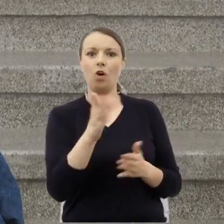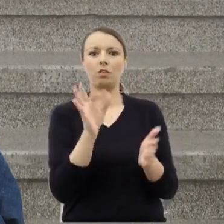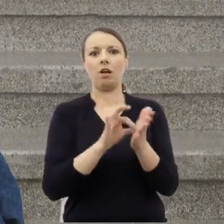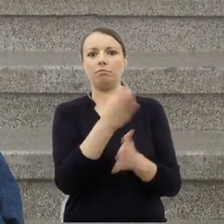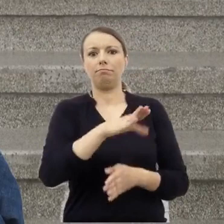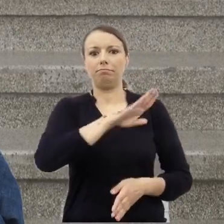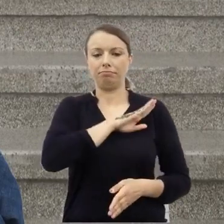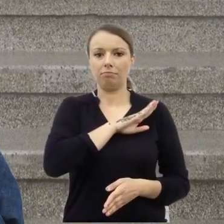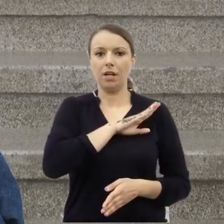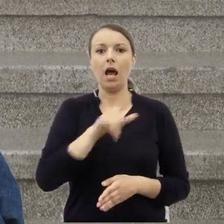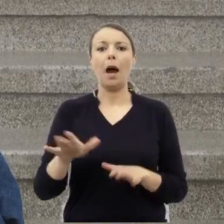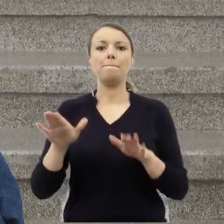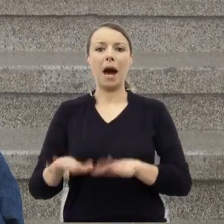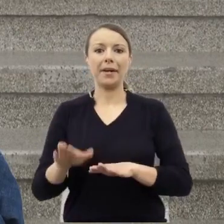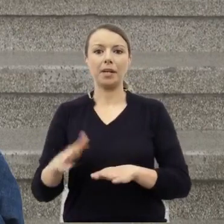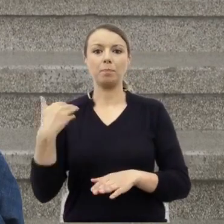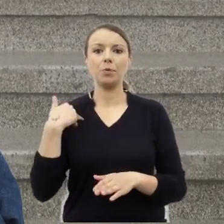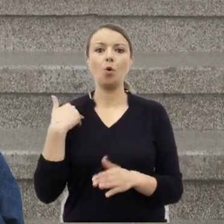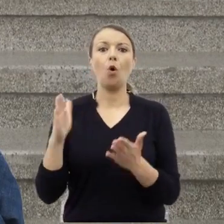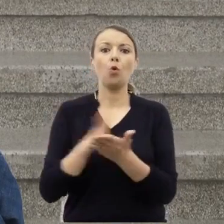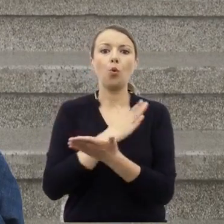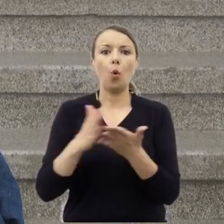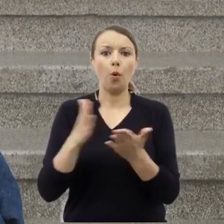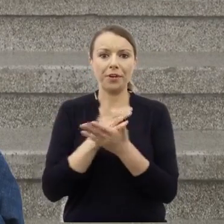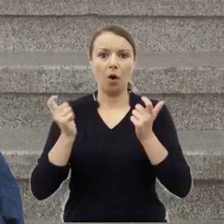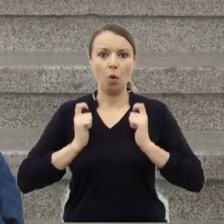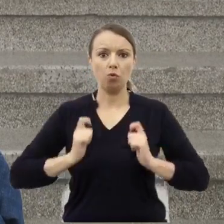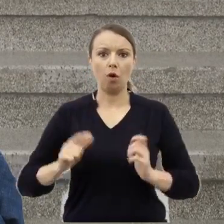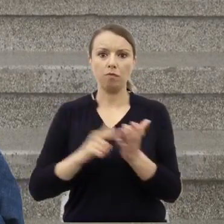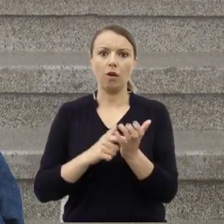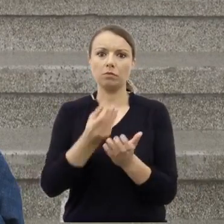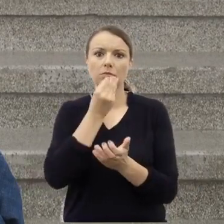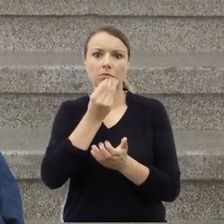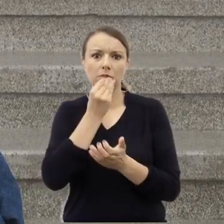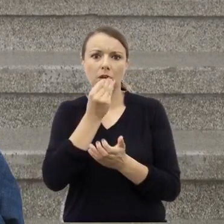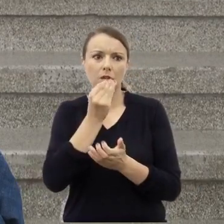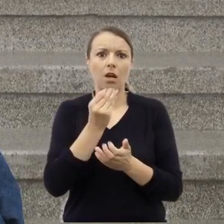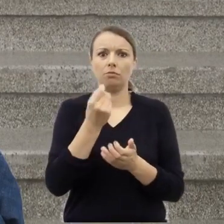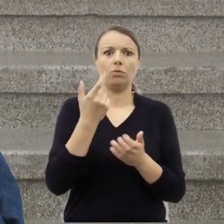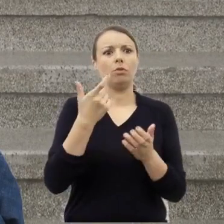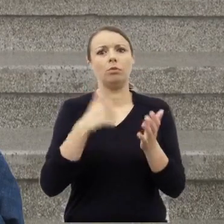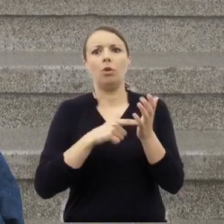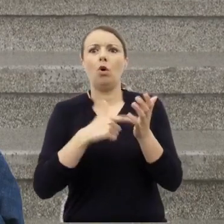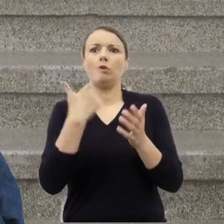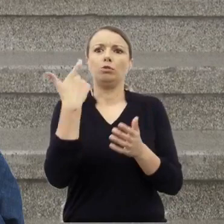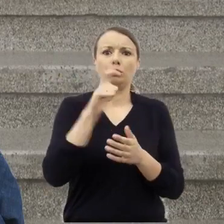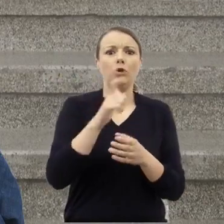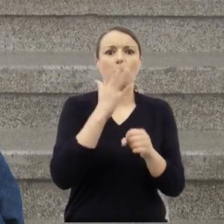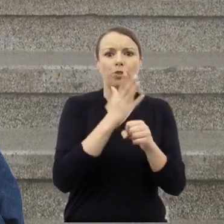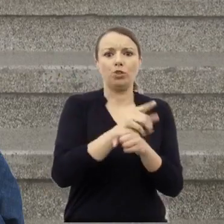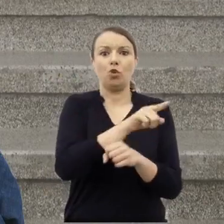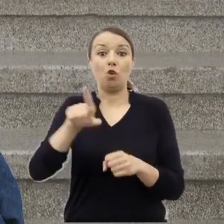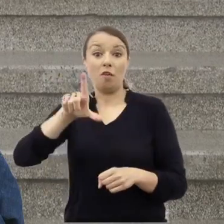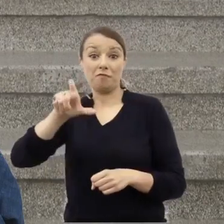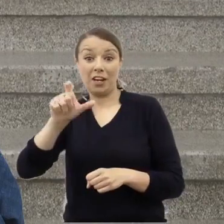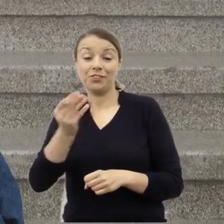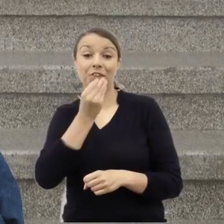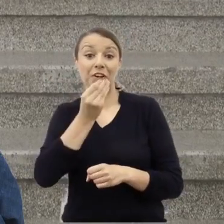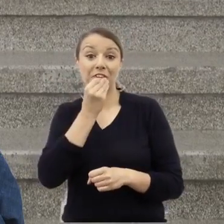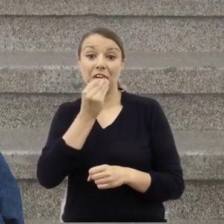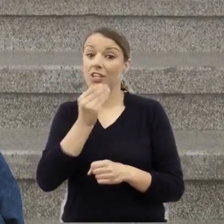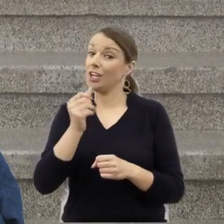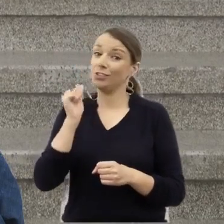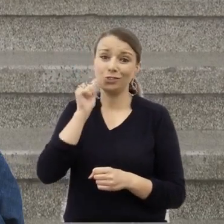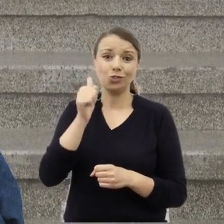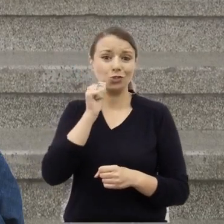ludowa wydająca 150 do 200 posiłków dziennie. Więc było to bardzo ważne miejsce